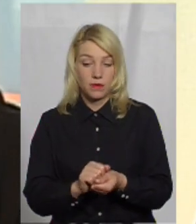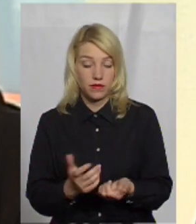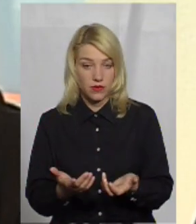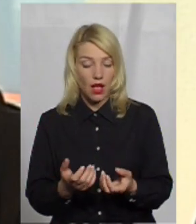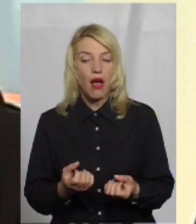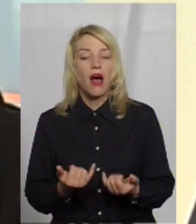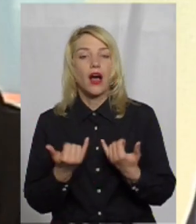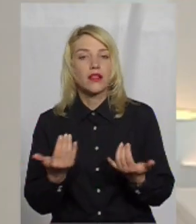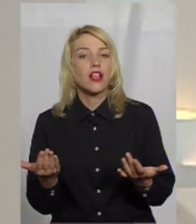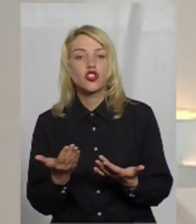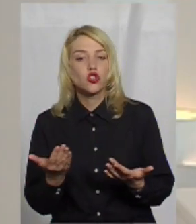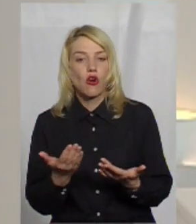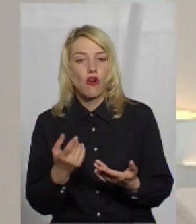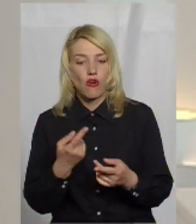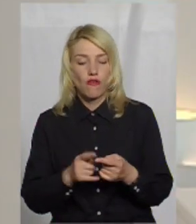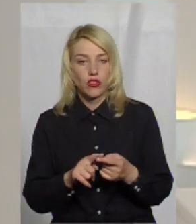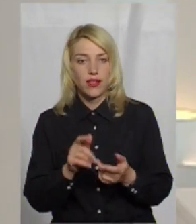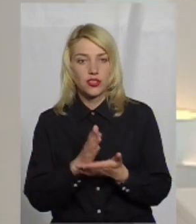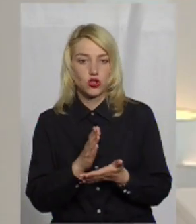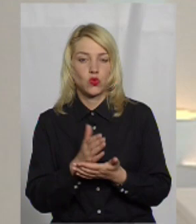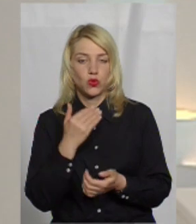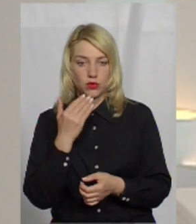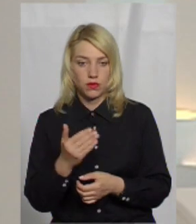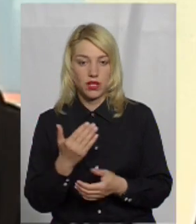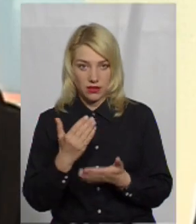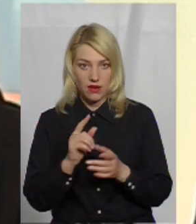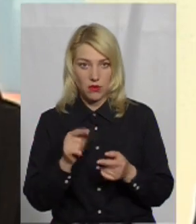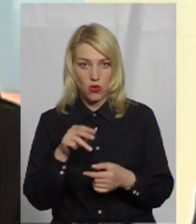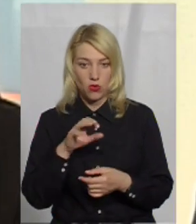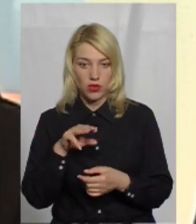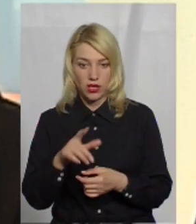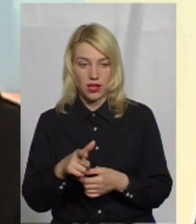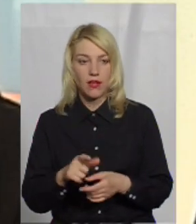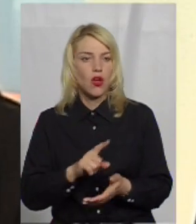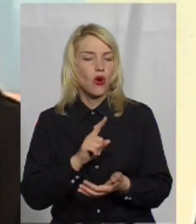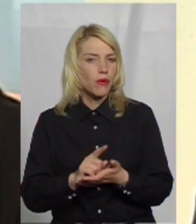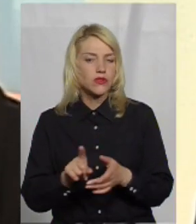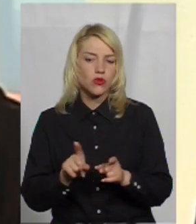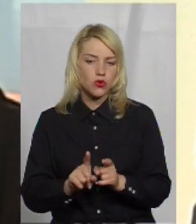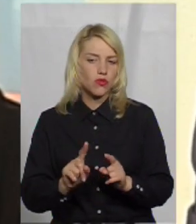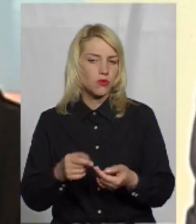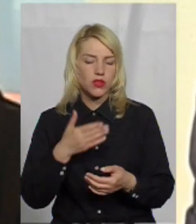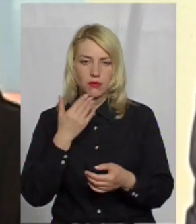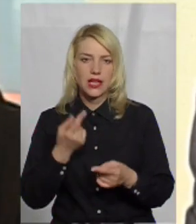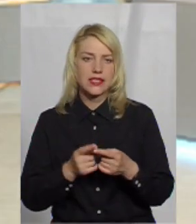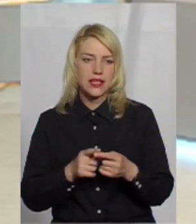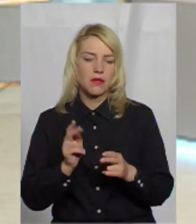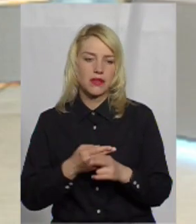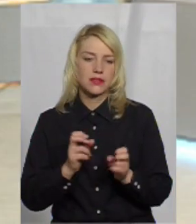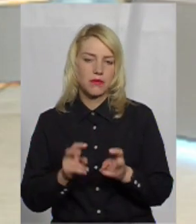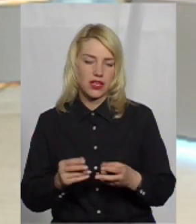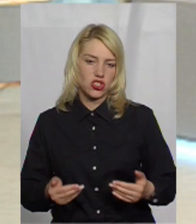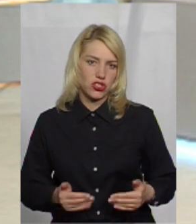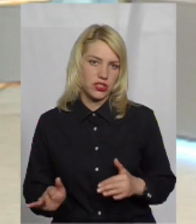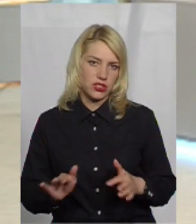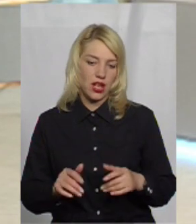тоді вони існують? Є якась вимога для ОТГ чи як? Ні-ні, обов'язкової такої вимоги нема. Це безпека життєдіяльності. Це добровільне? Це